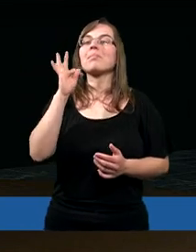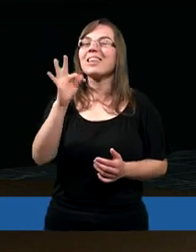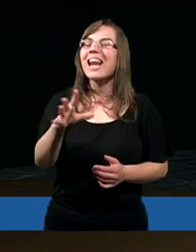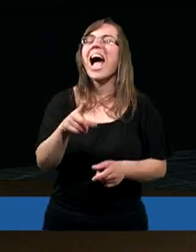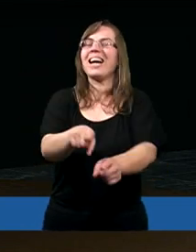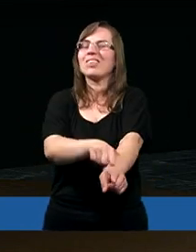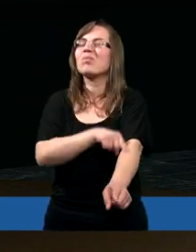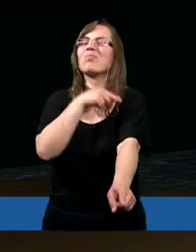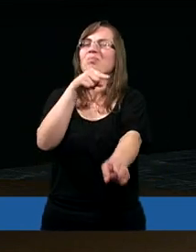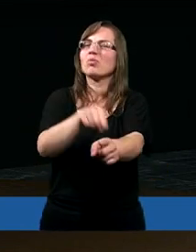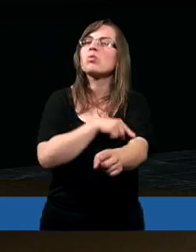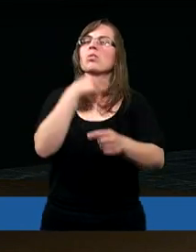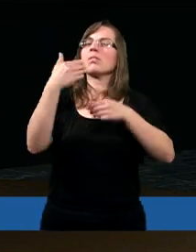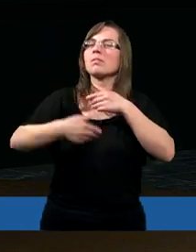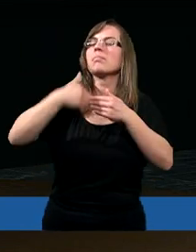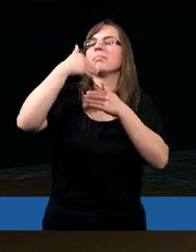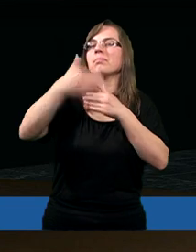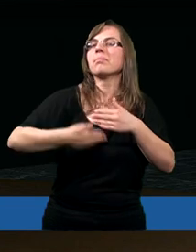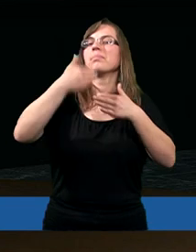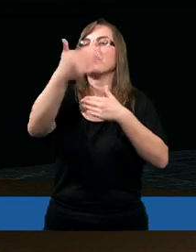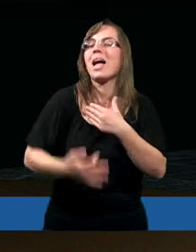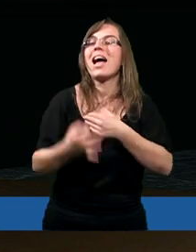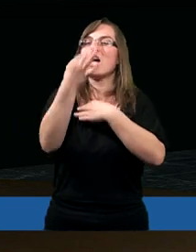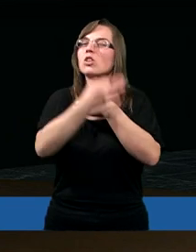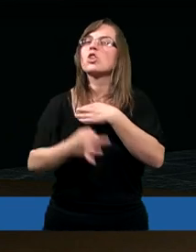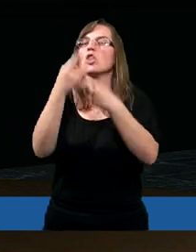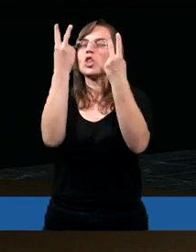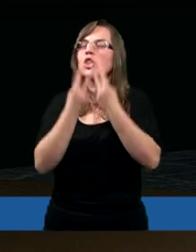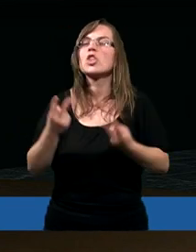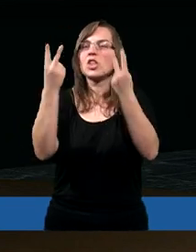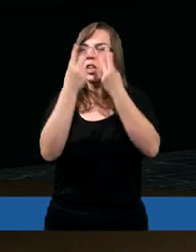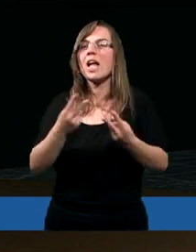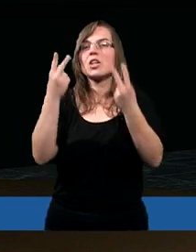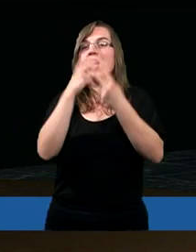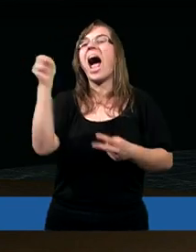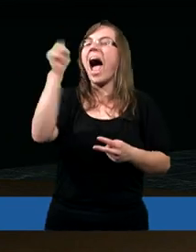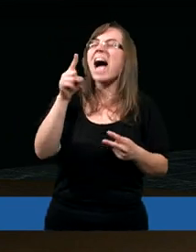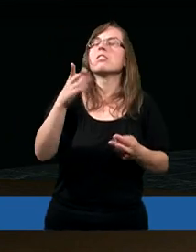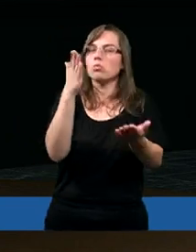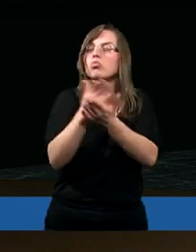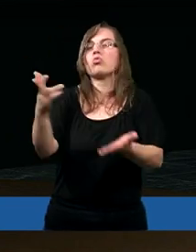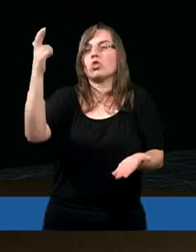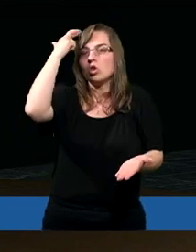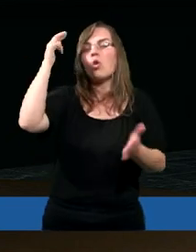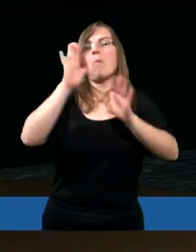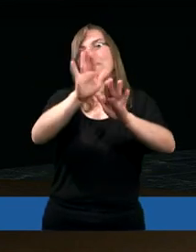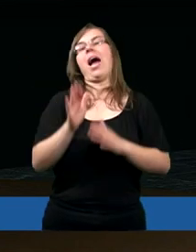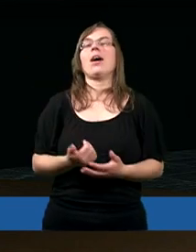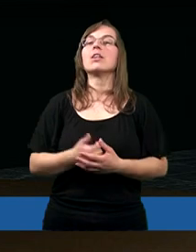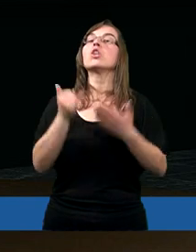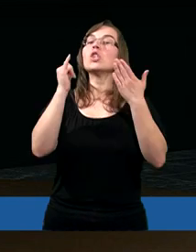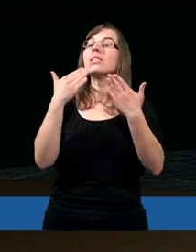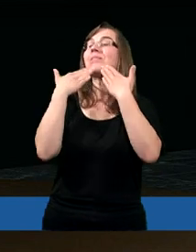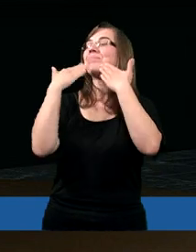długo studiować, aż wszystko, co nam się poukłada. I dziękować Bogu,